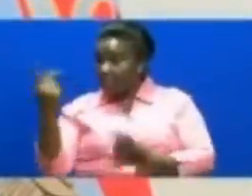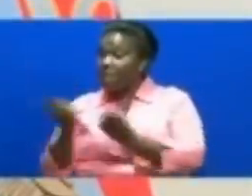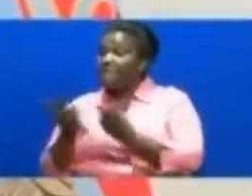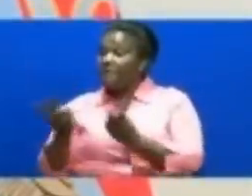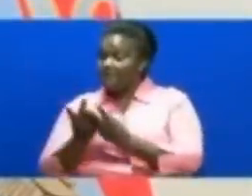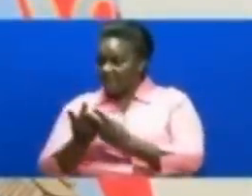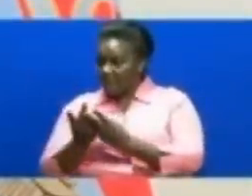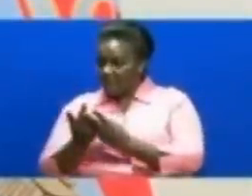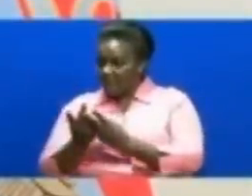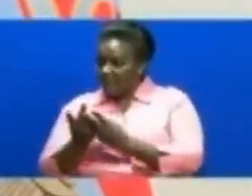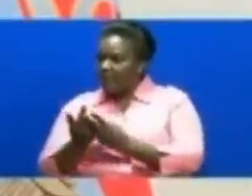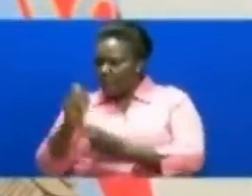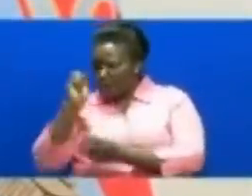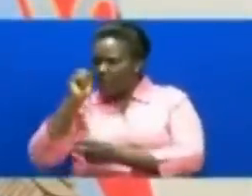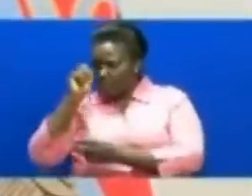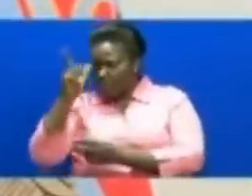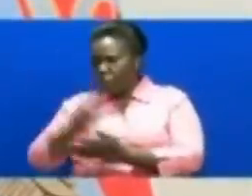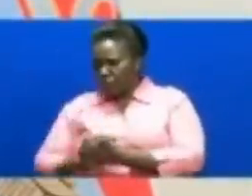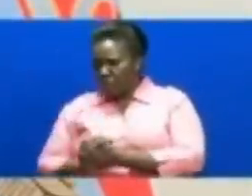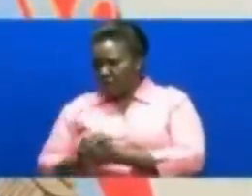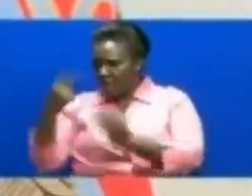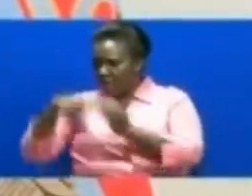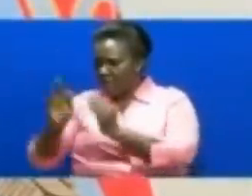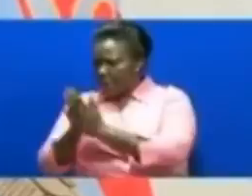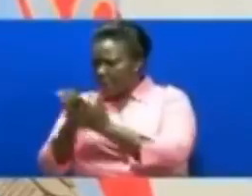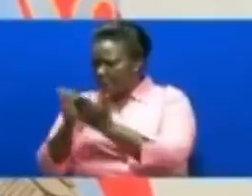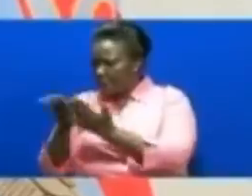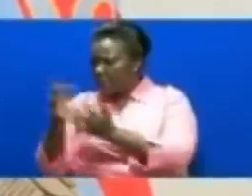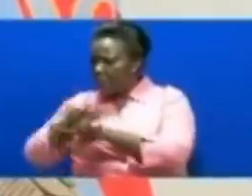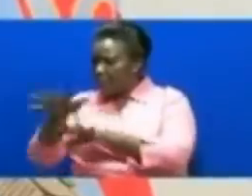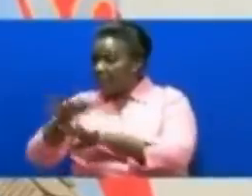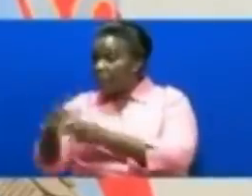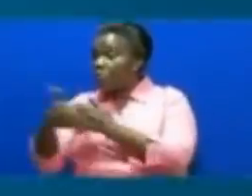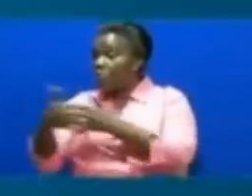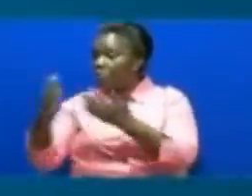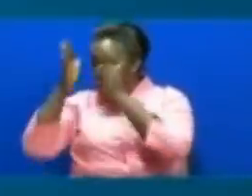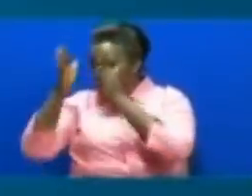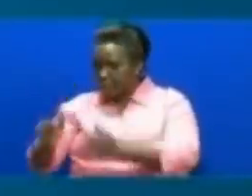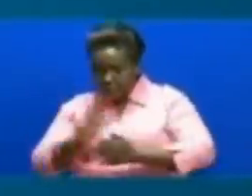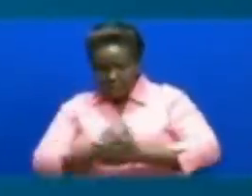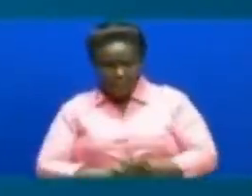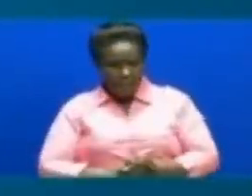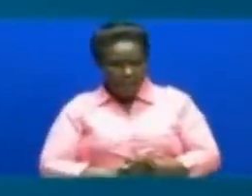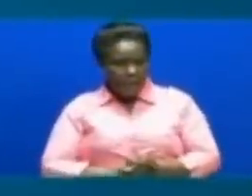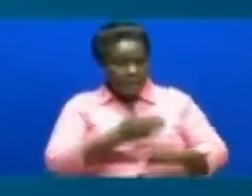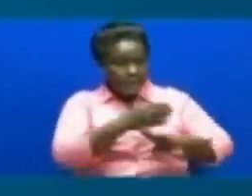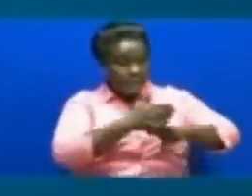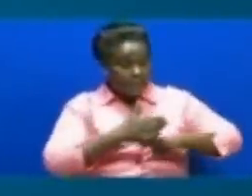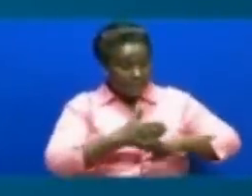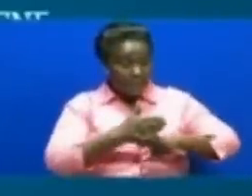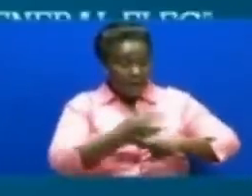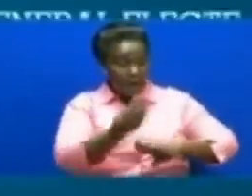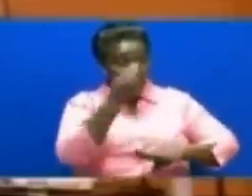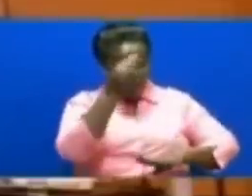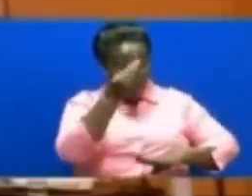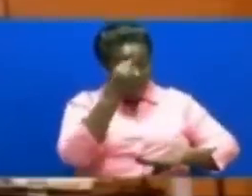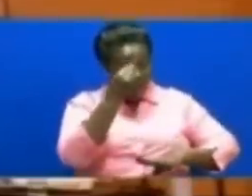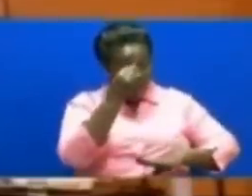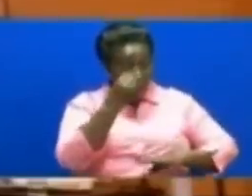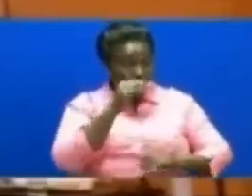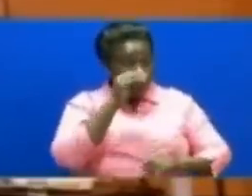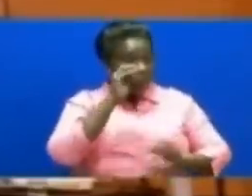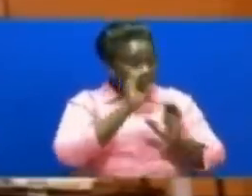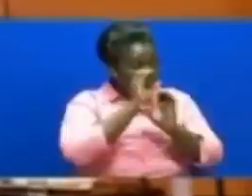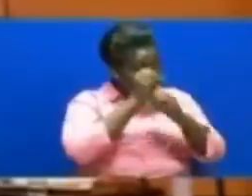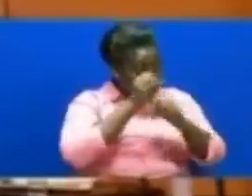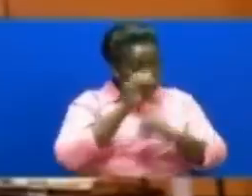katiba inchi hiyo kama luga rasmi Shurika lomuja ya mataifa la ilimu, science na utamadoni UNESCO